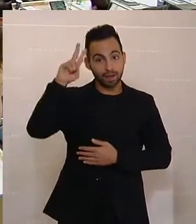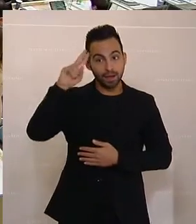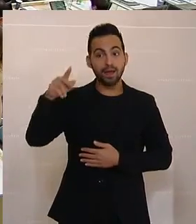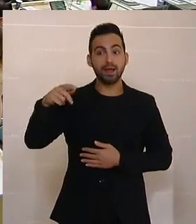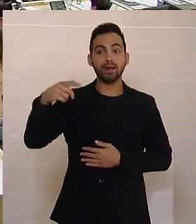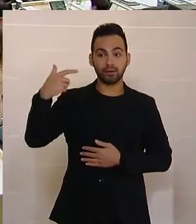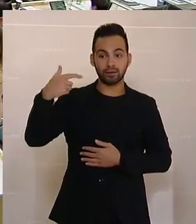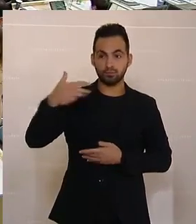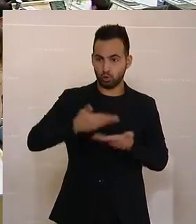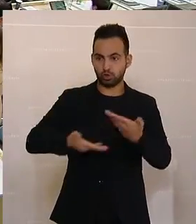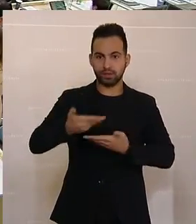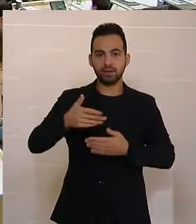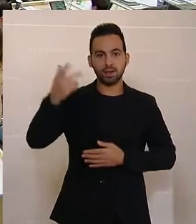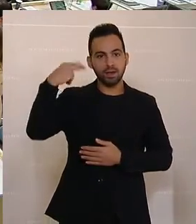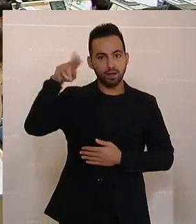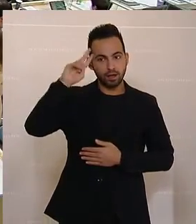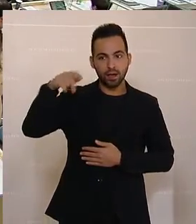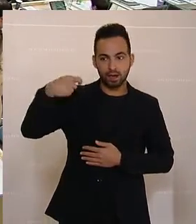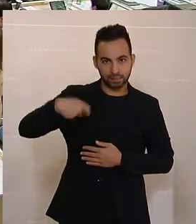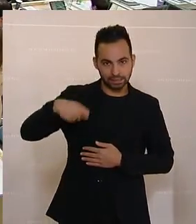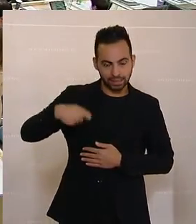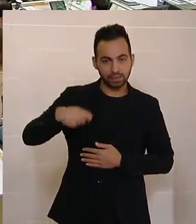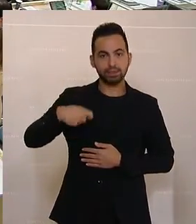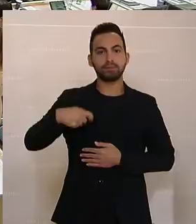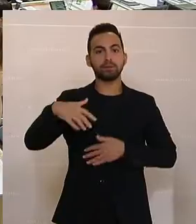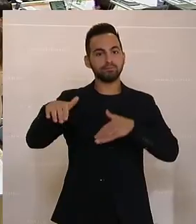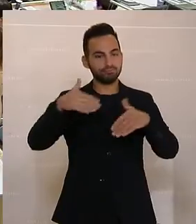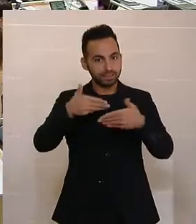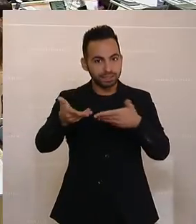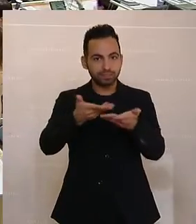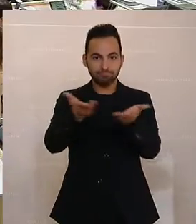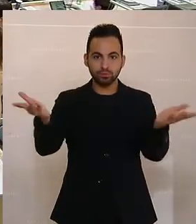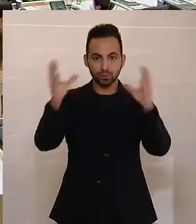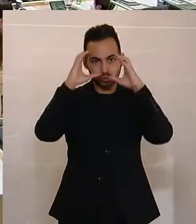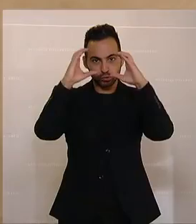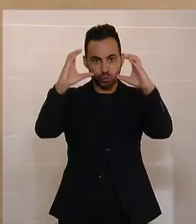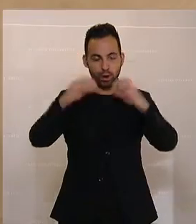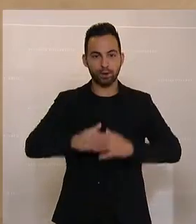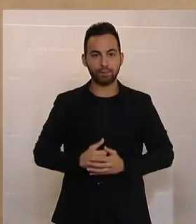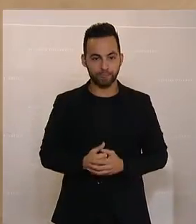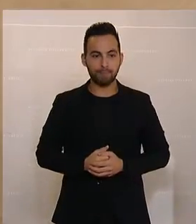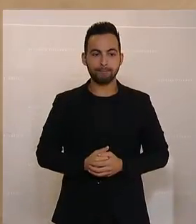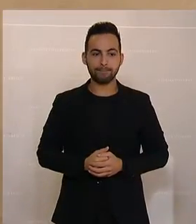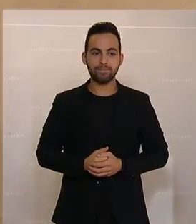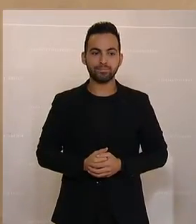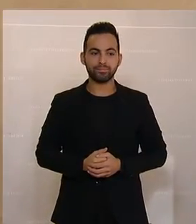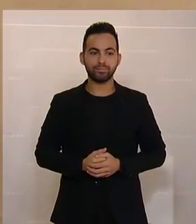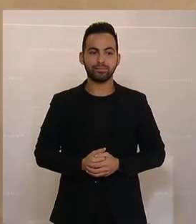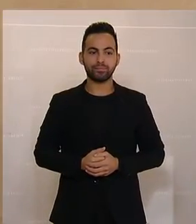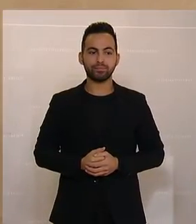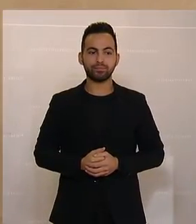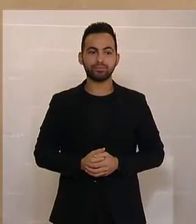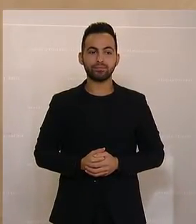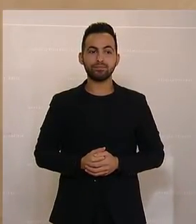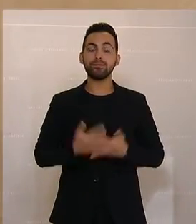Elisabeth Götze, jetzt ist sie da, Sprecherin für Wirtschaft von den Grünen. Ich möchte mich hier in dieser Diskussion